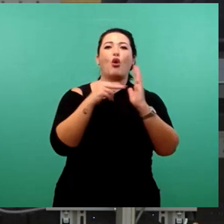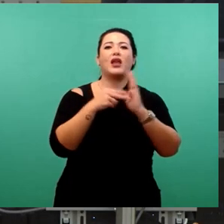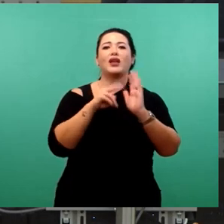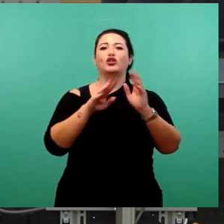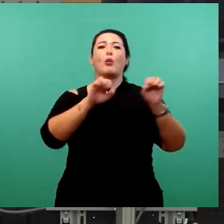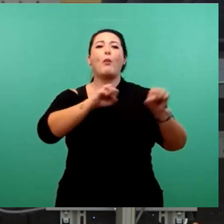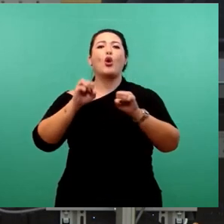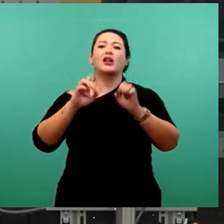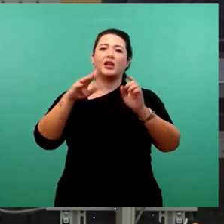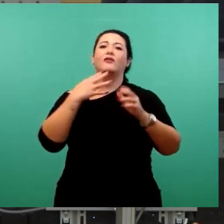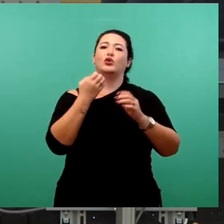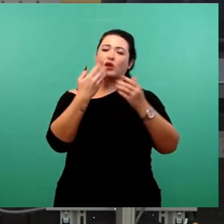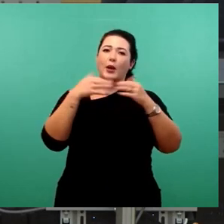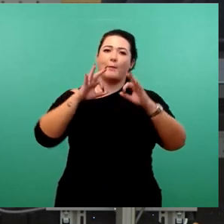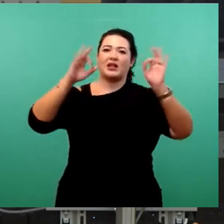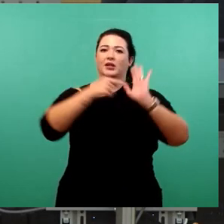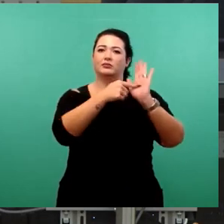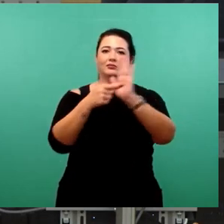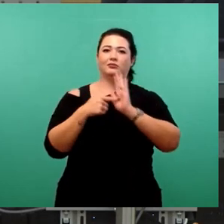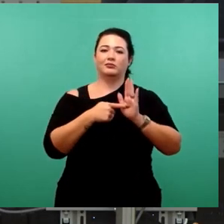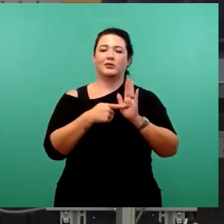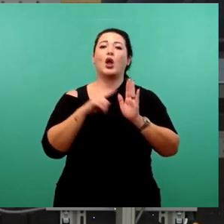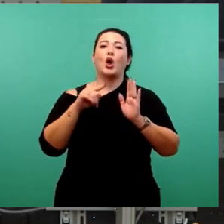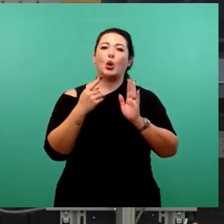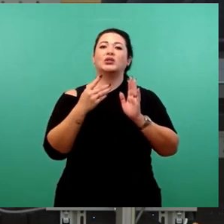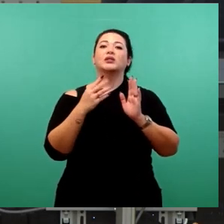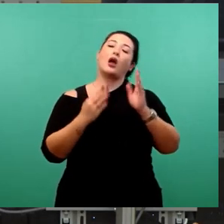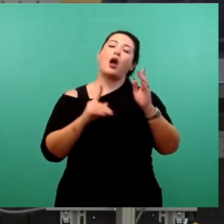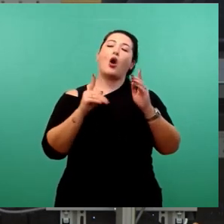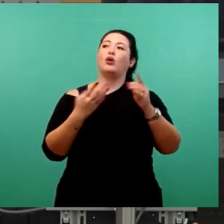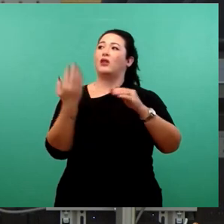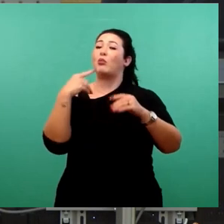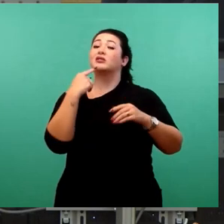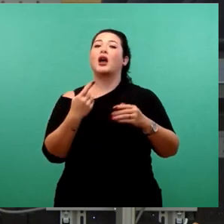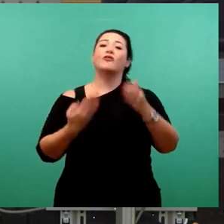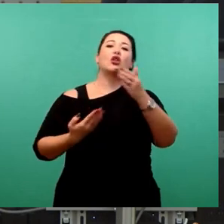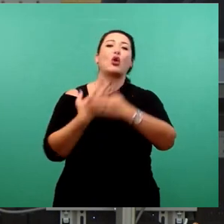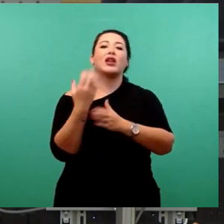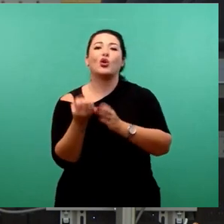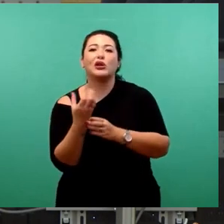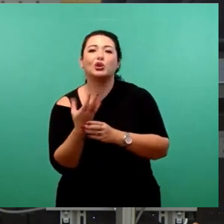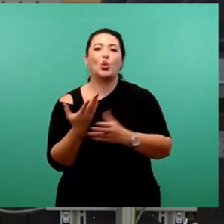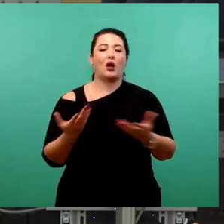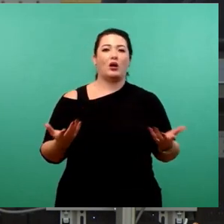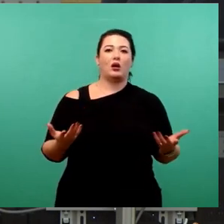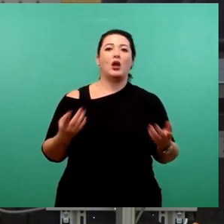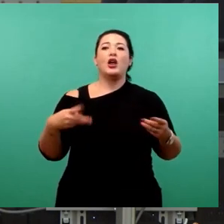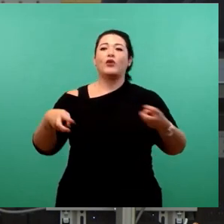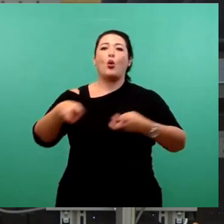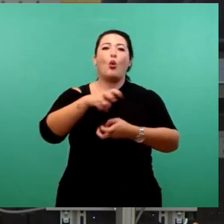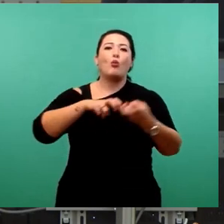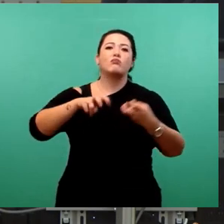und man sprach sogar von einer neuen Kultur der Kommunikation im Stadtrat, eines Umgangs miteinander.